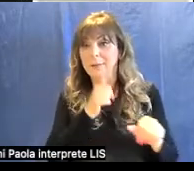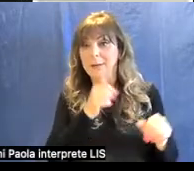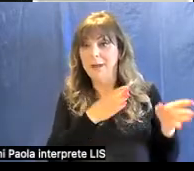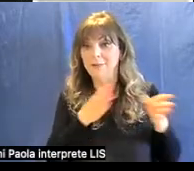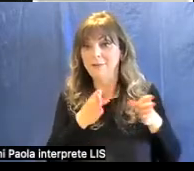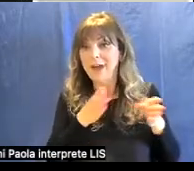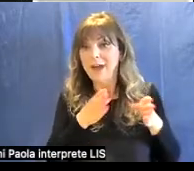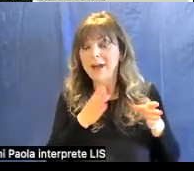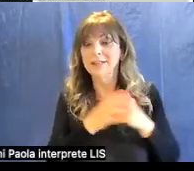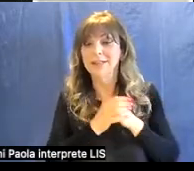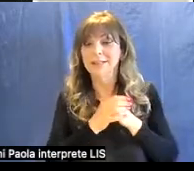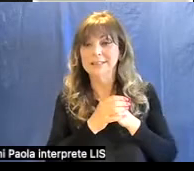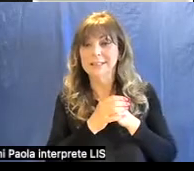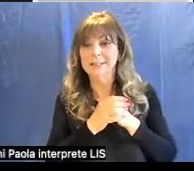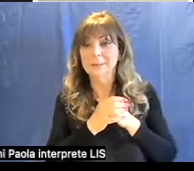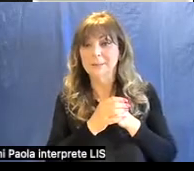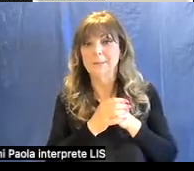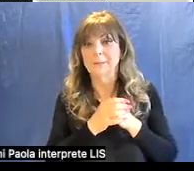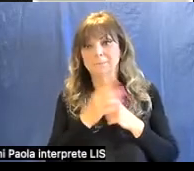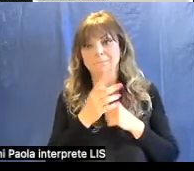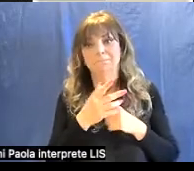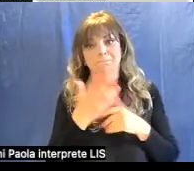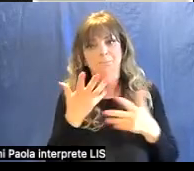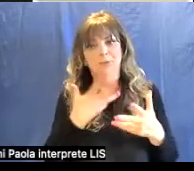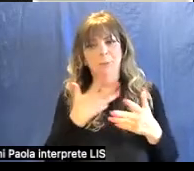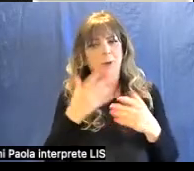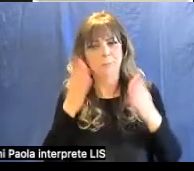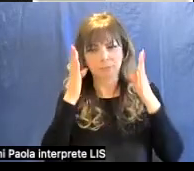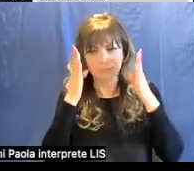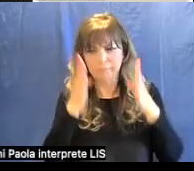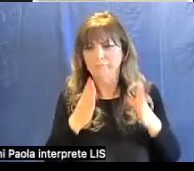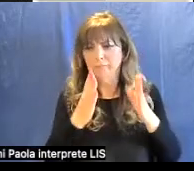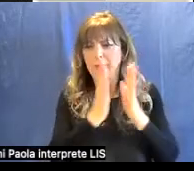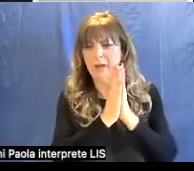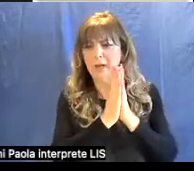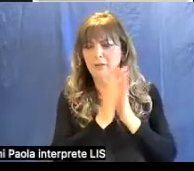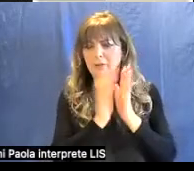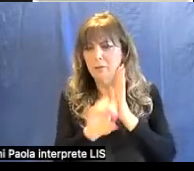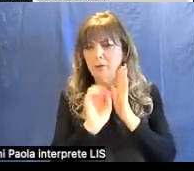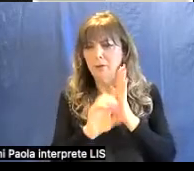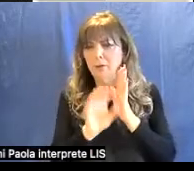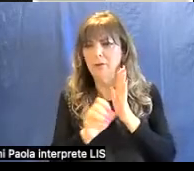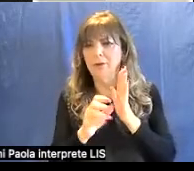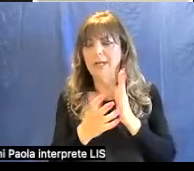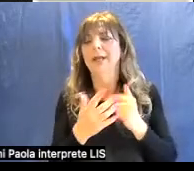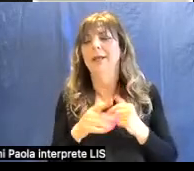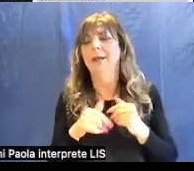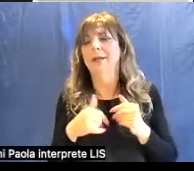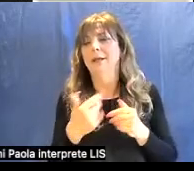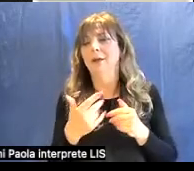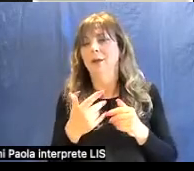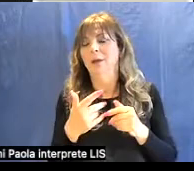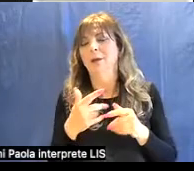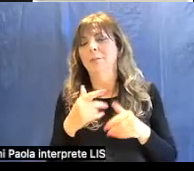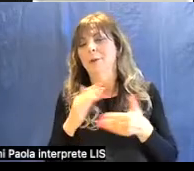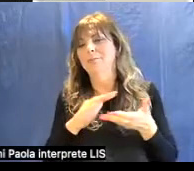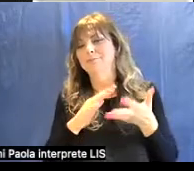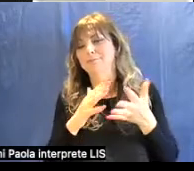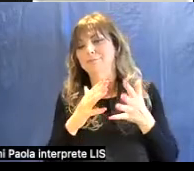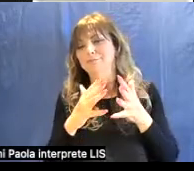improntato a una educazione fortemente religiosa, quasi una sorta di clausura e in seguito diventa un